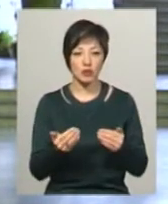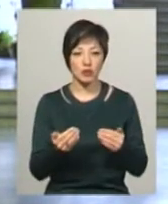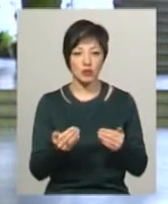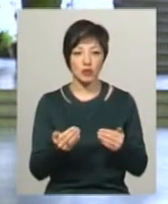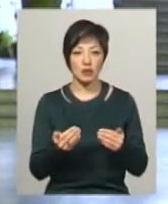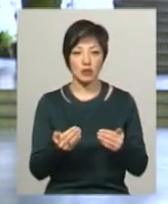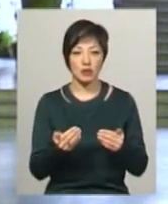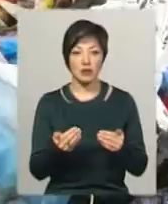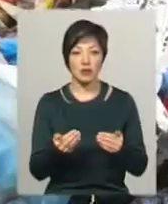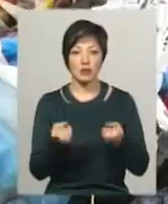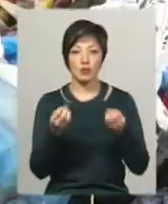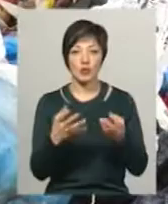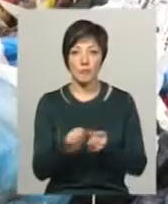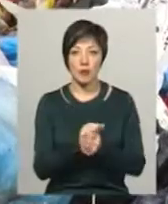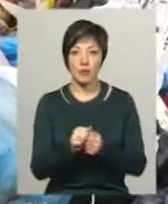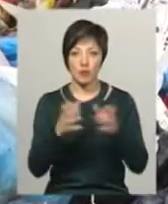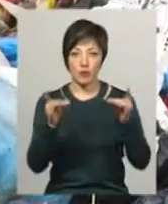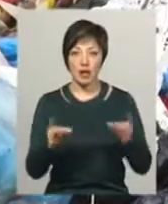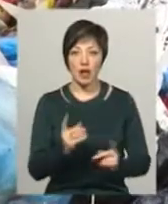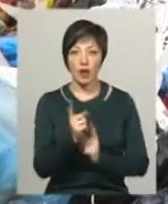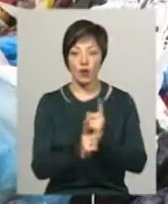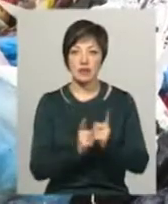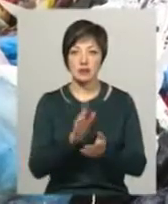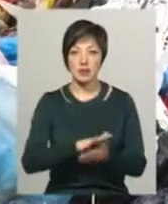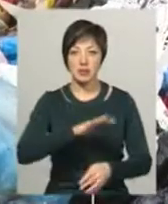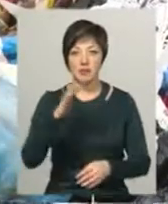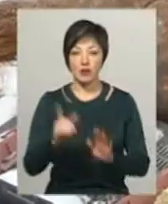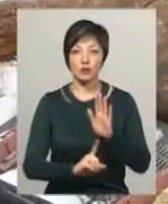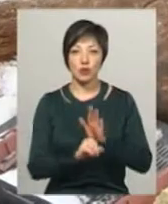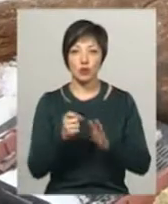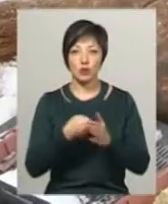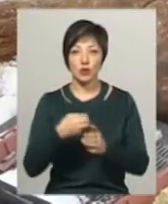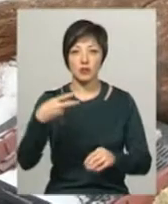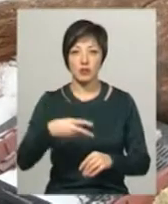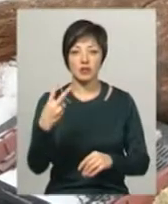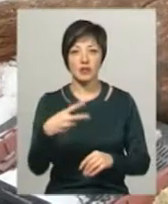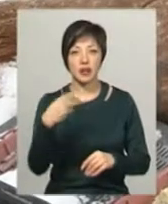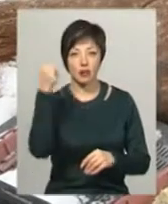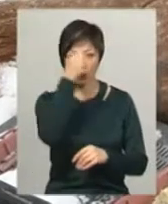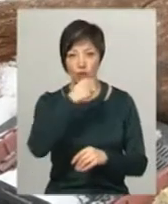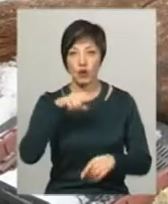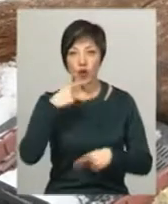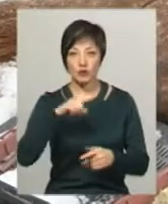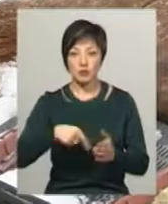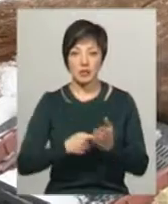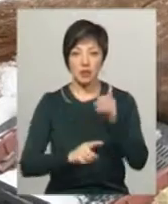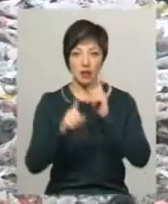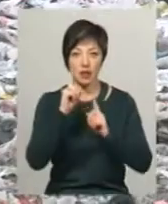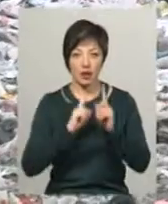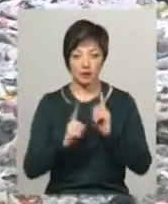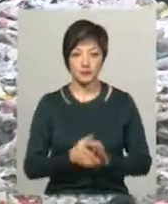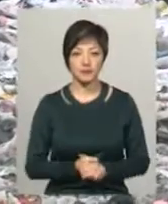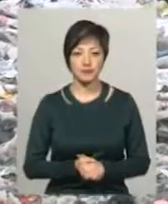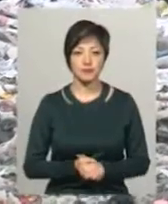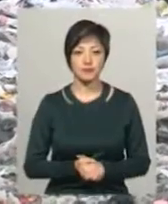прості паперові кульки. Реорганізація сміттєзвалища повинна розпочатись до 2020 року, кажуть у міській раді. Анастасія